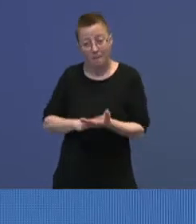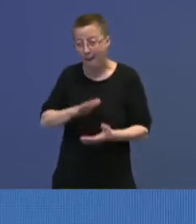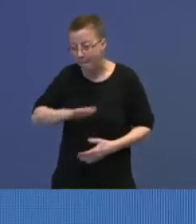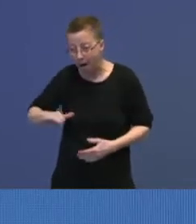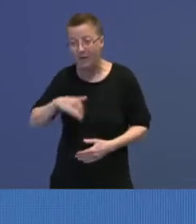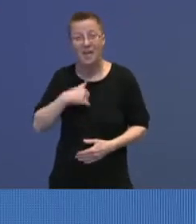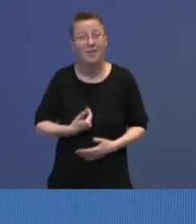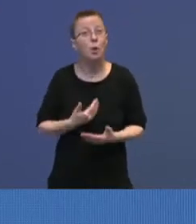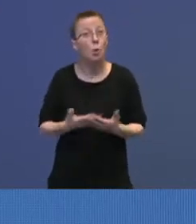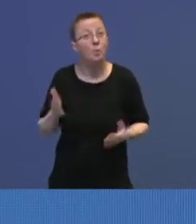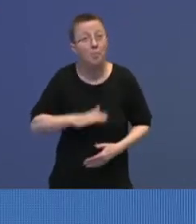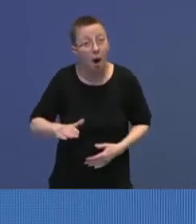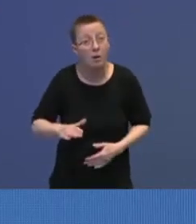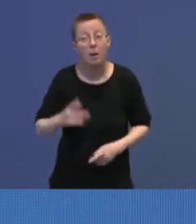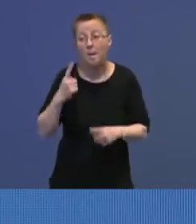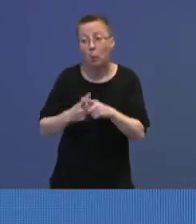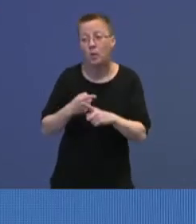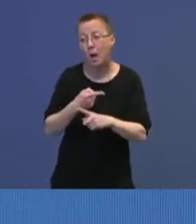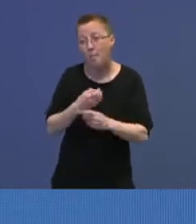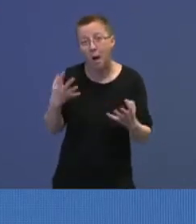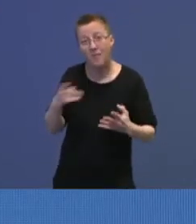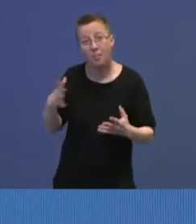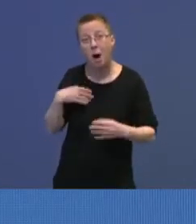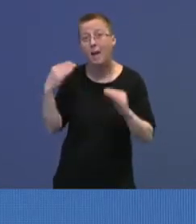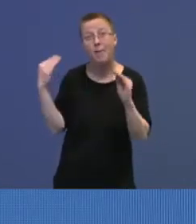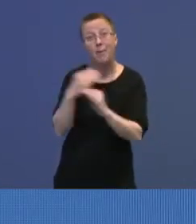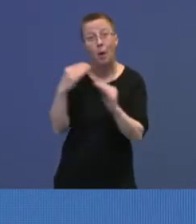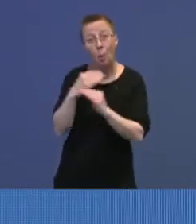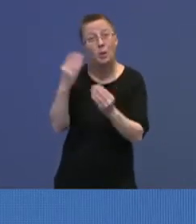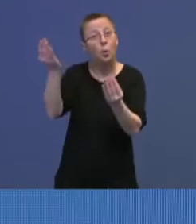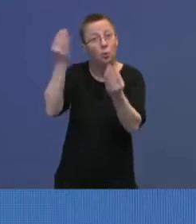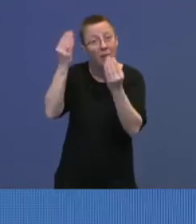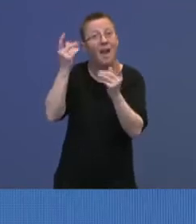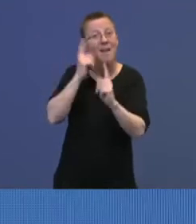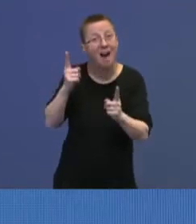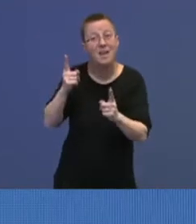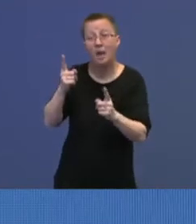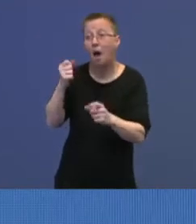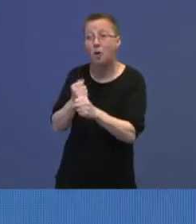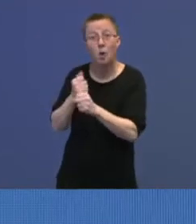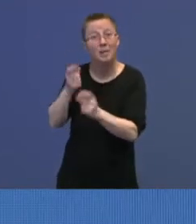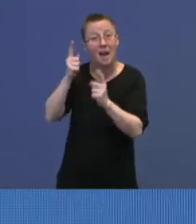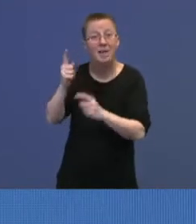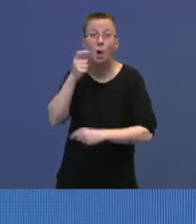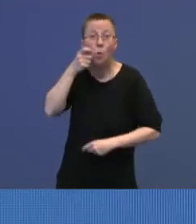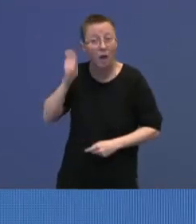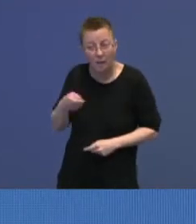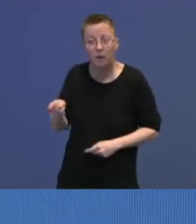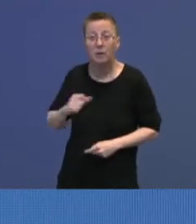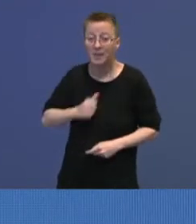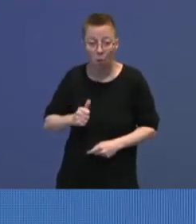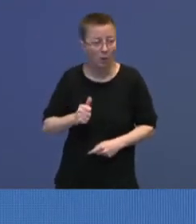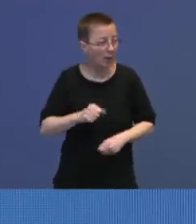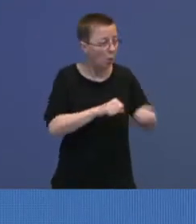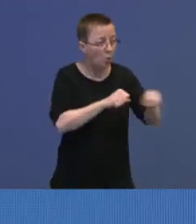kvinner uten barn. Så er det også mange med pedagogisk erfaring, altså med lærere- og skoleerfaring fra Ukraina. Det er åpenbart at kommunene